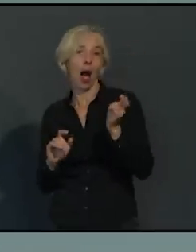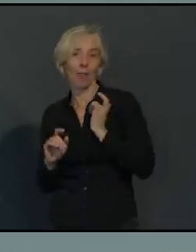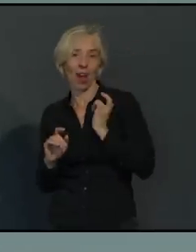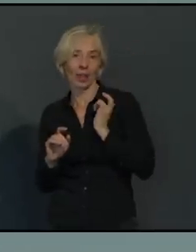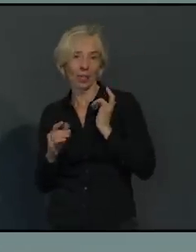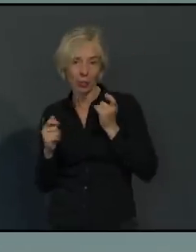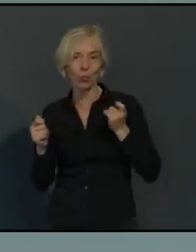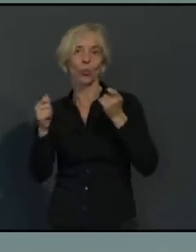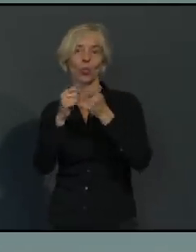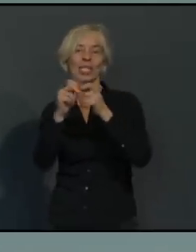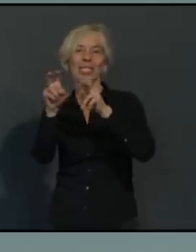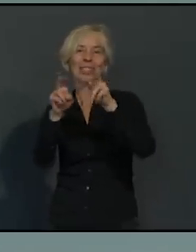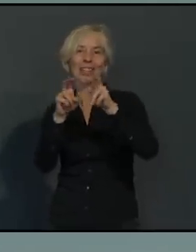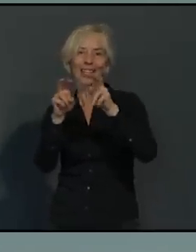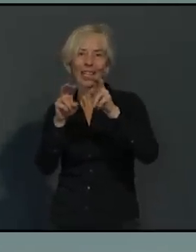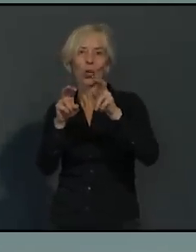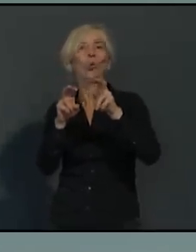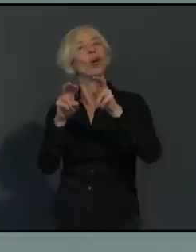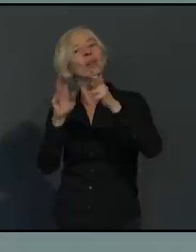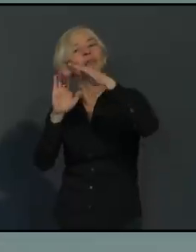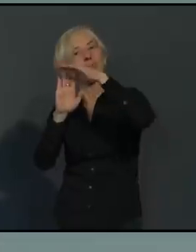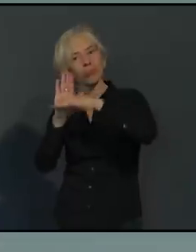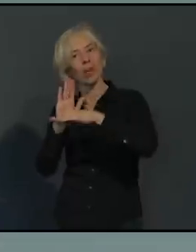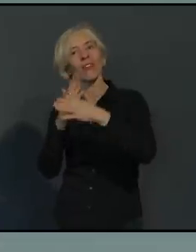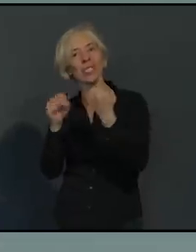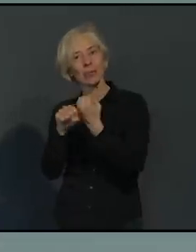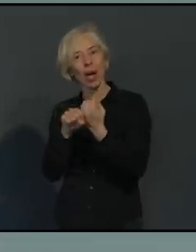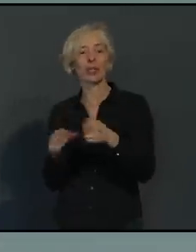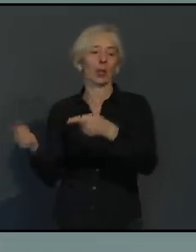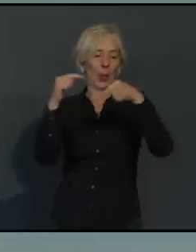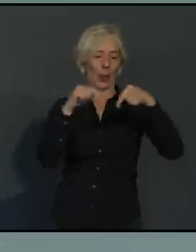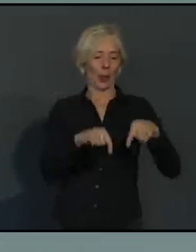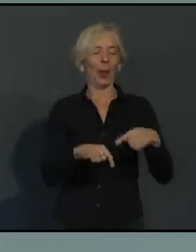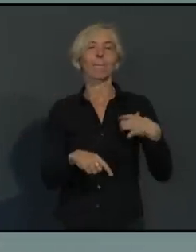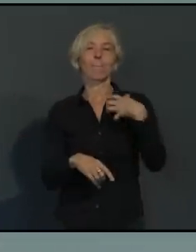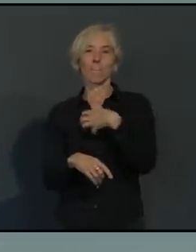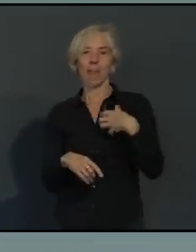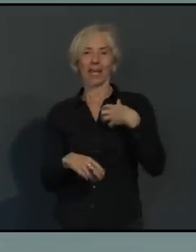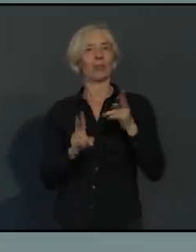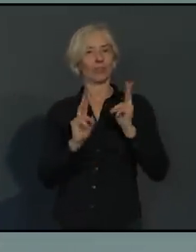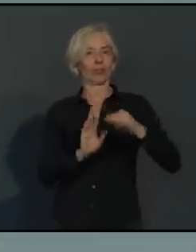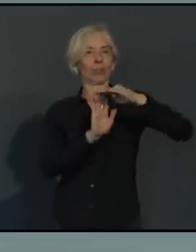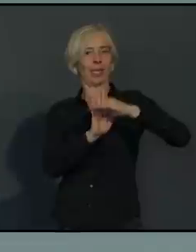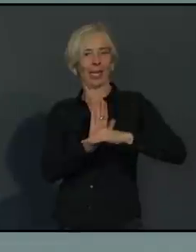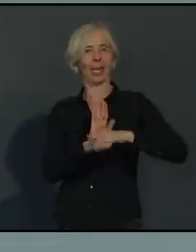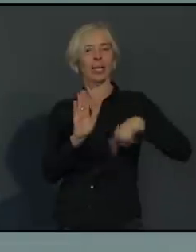beziehungsweise die entsprechenden Rechtsgrundlagen durch den Freistaat Bayern dann uns gegeben worden sind.